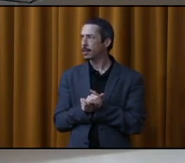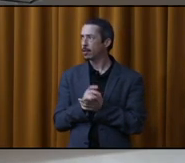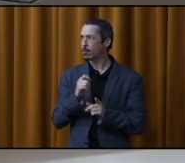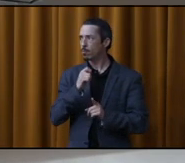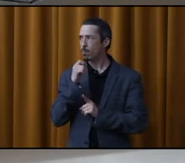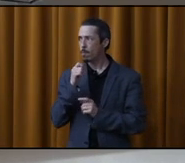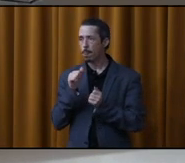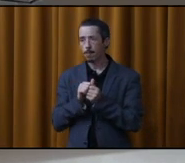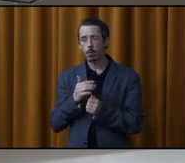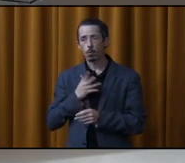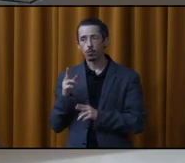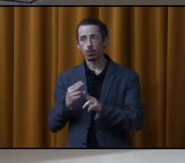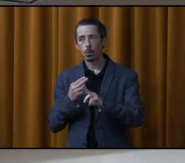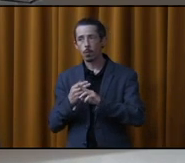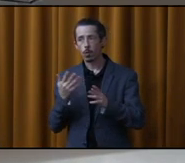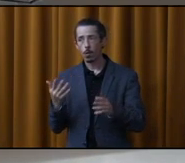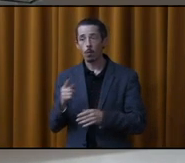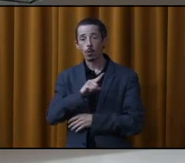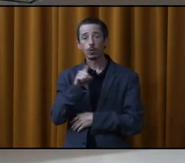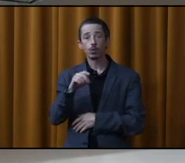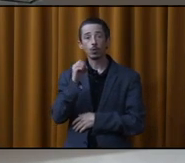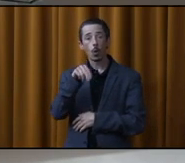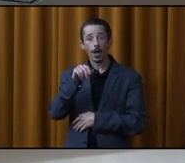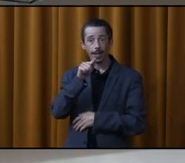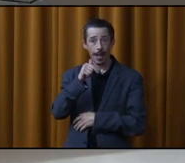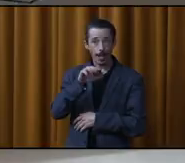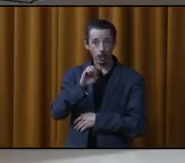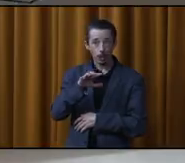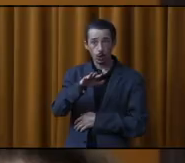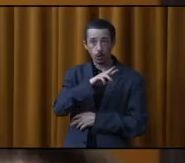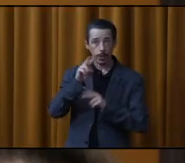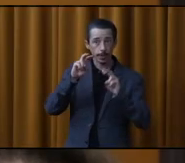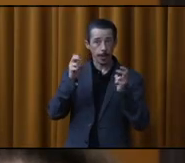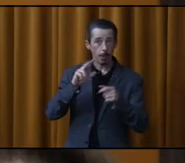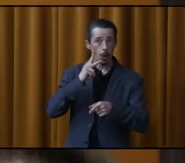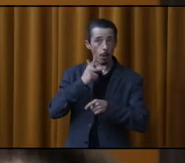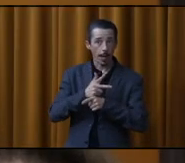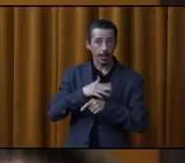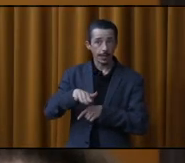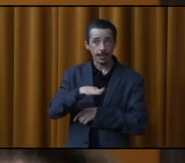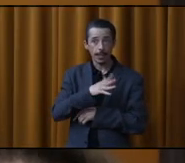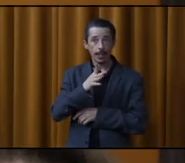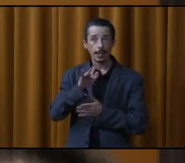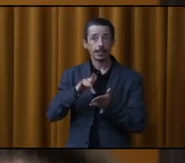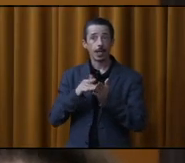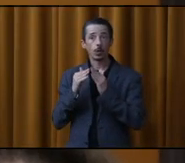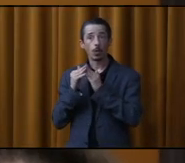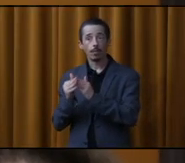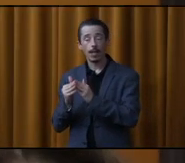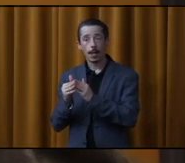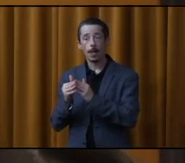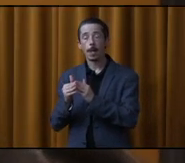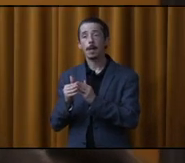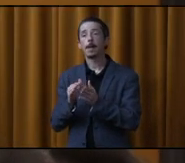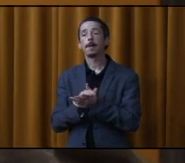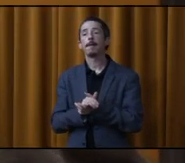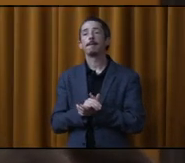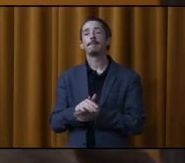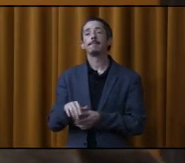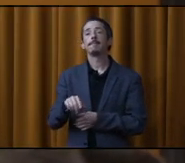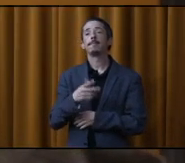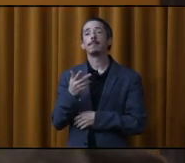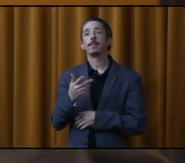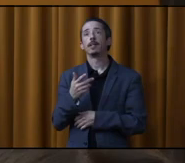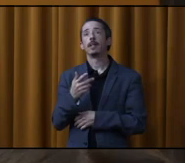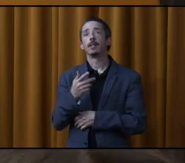Avec plaisir, c'est un zonage qui est de type commercial centre-ville. actuellement, par exemple, de vous